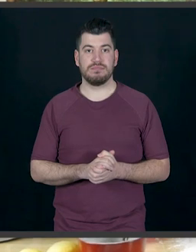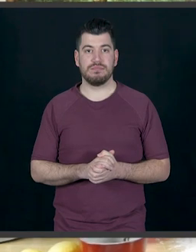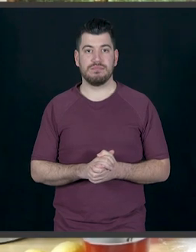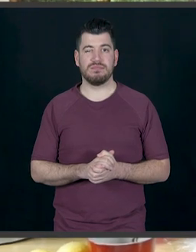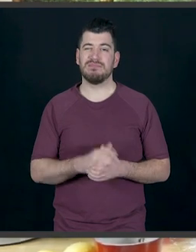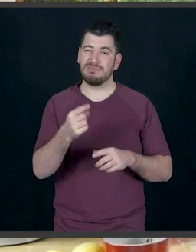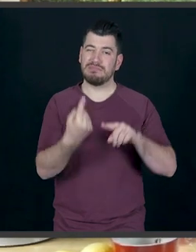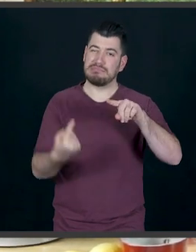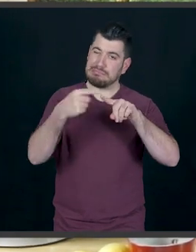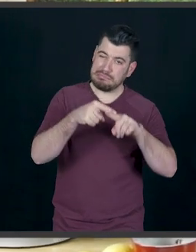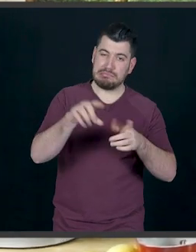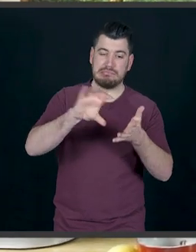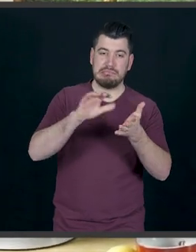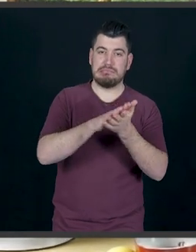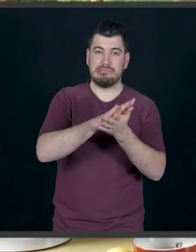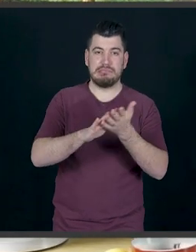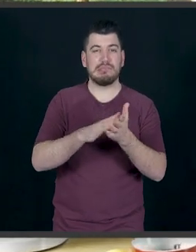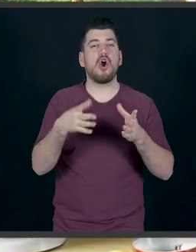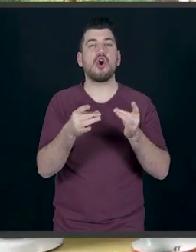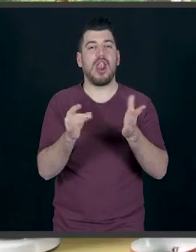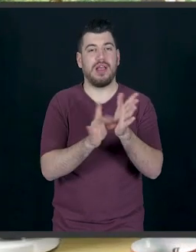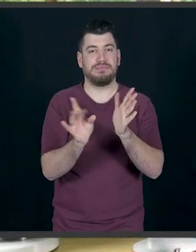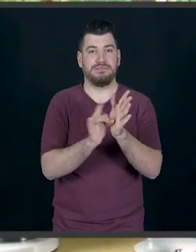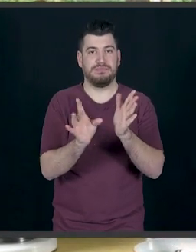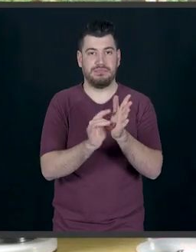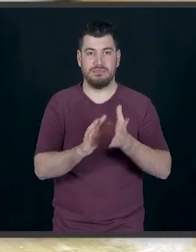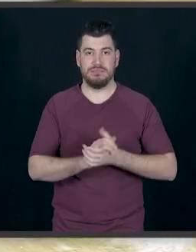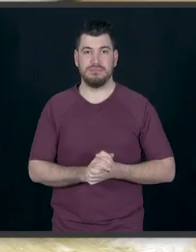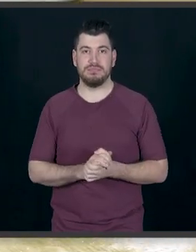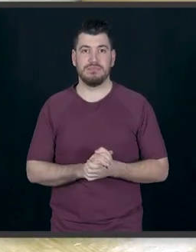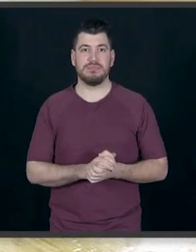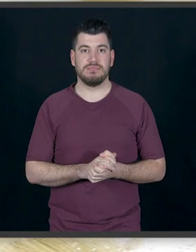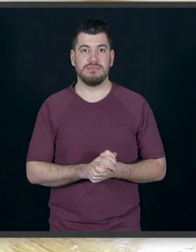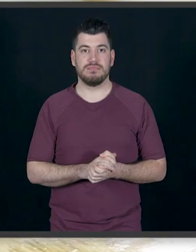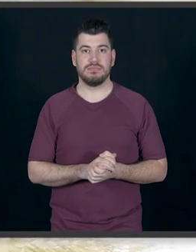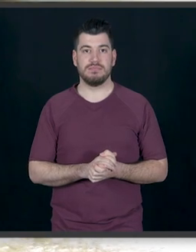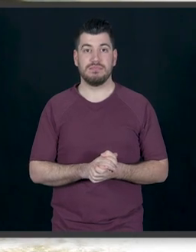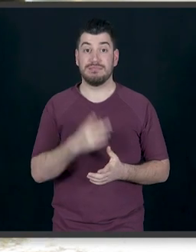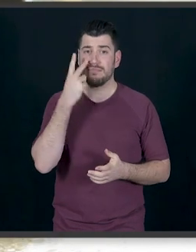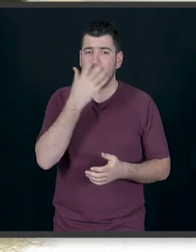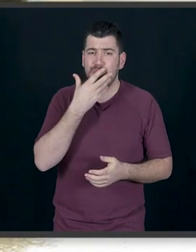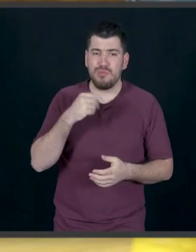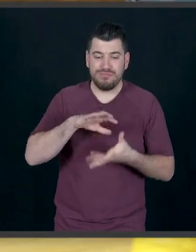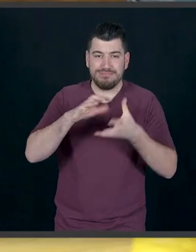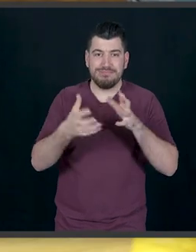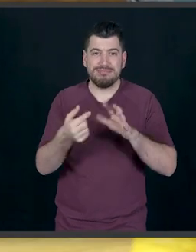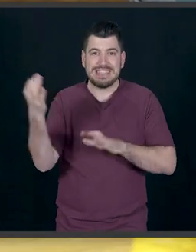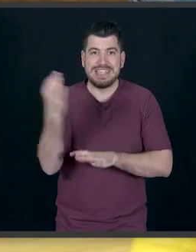Θα βάλω λίγο ακόμα αλεύρι γιατί βλέπω και άρχισε να κολλάει πάνω στα χέρια μου. Δεν ξέρω τι ωραίο ζυμαράκι που έχουμε κάνει.